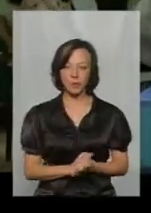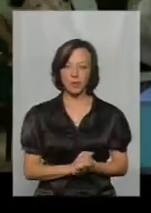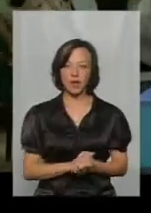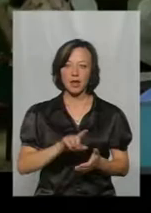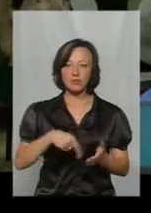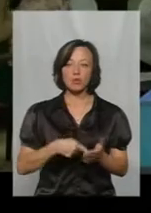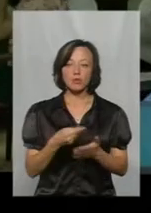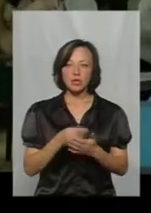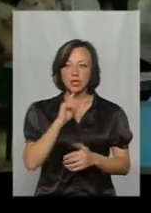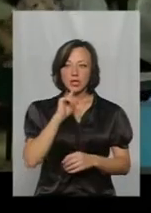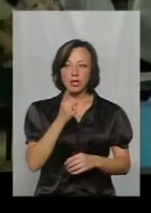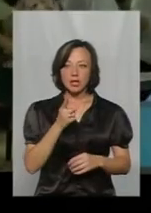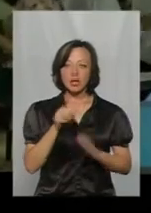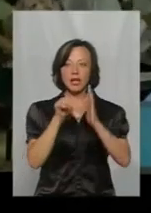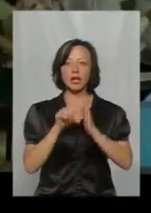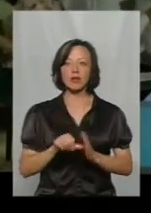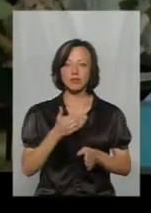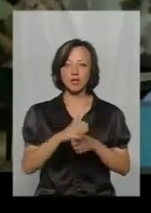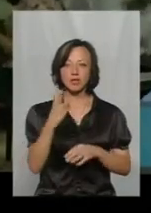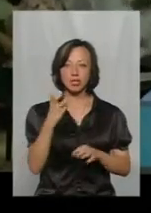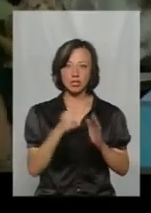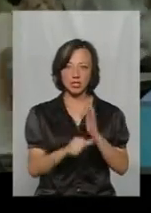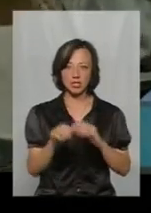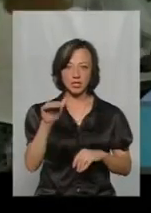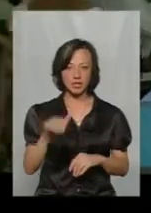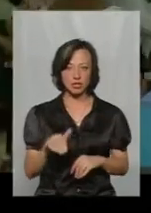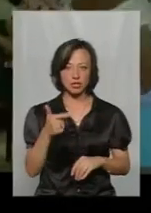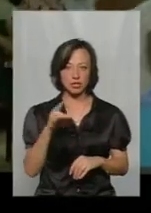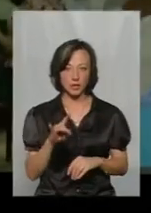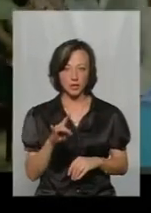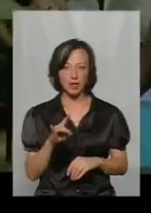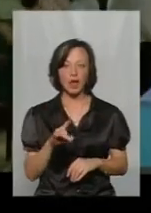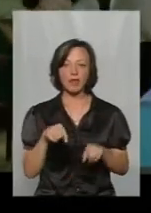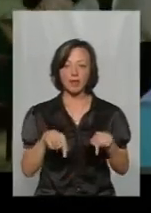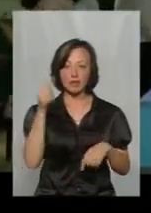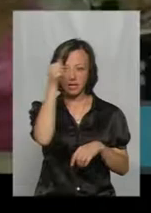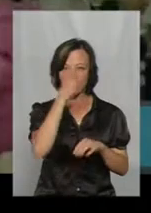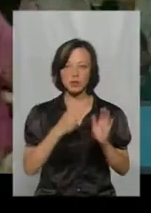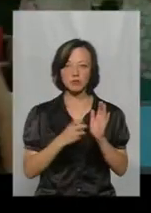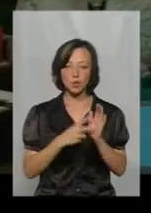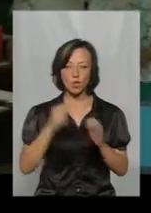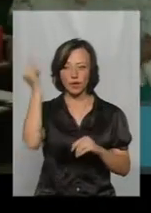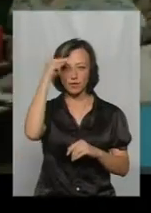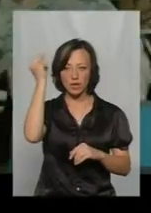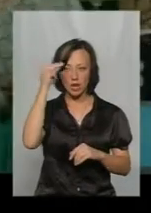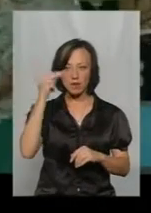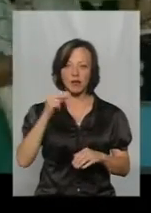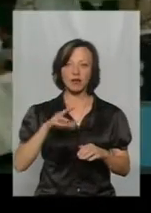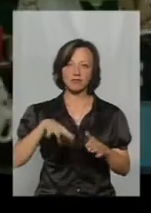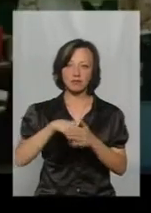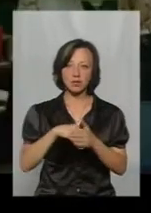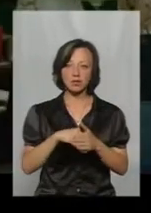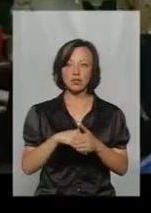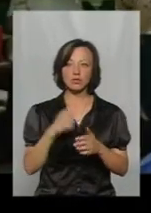бюджету на рік, на півроку було виділено 360 тисяч гривень, на цей рік – 700. Навчання одного нам обійшлося,